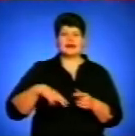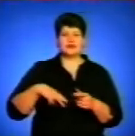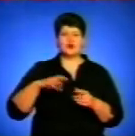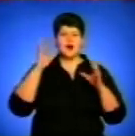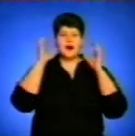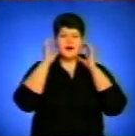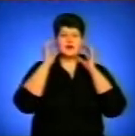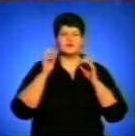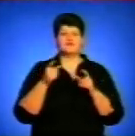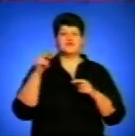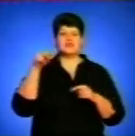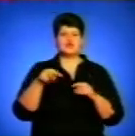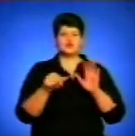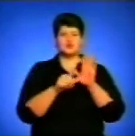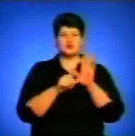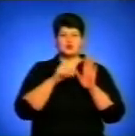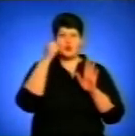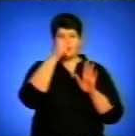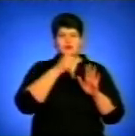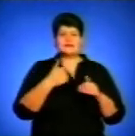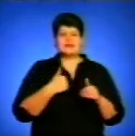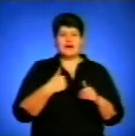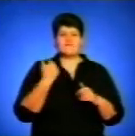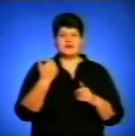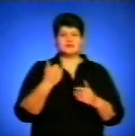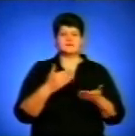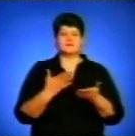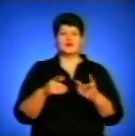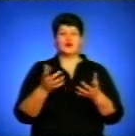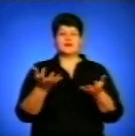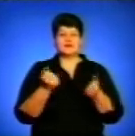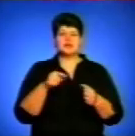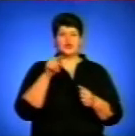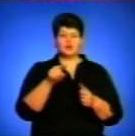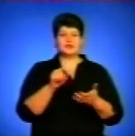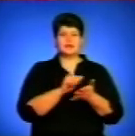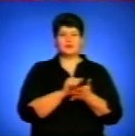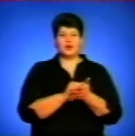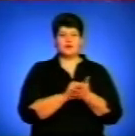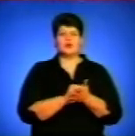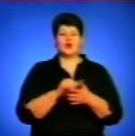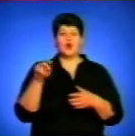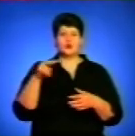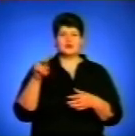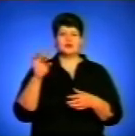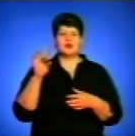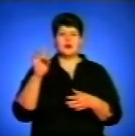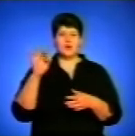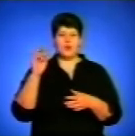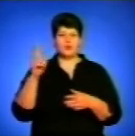Бекисевич. У 2006 році і я, ваш покірний слуга, одержала тут диплом «Людини року» і «Золоту ніку».